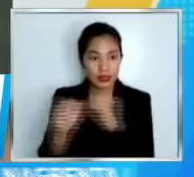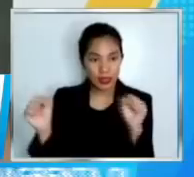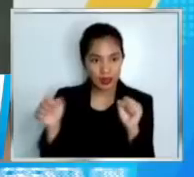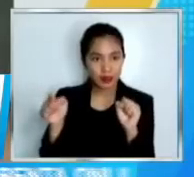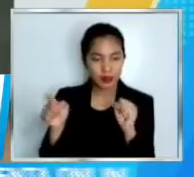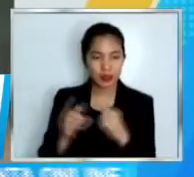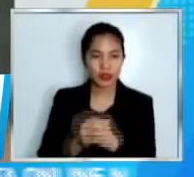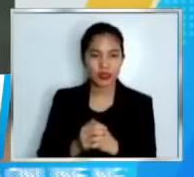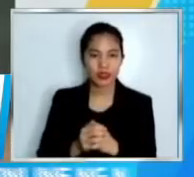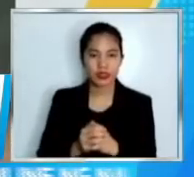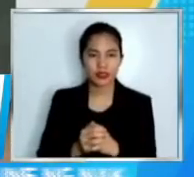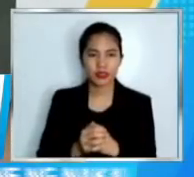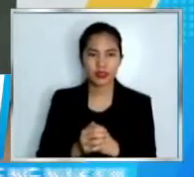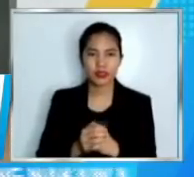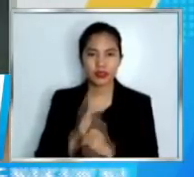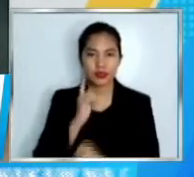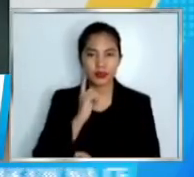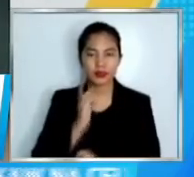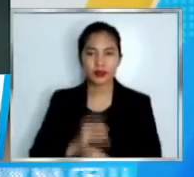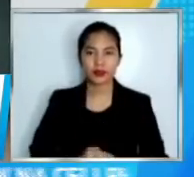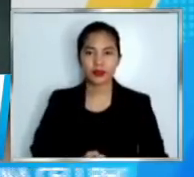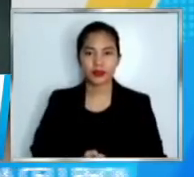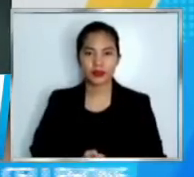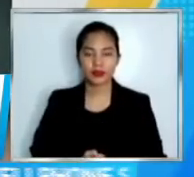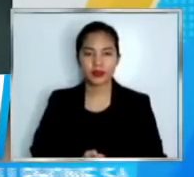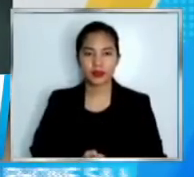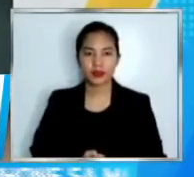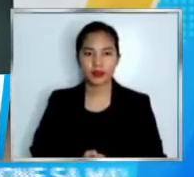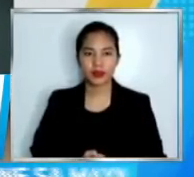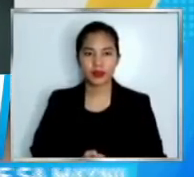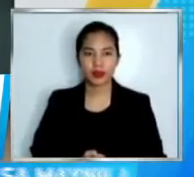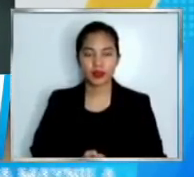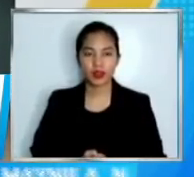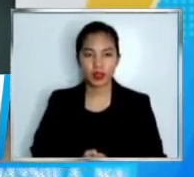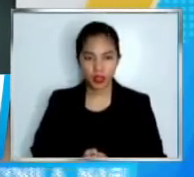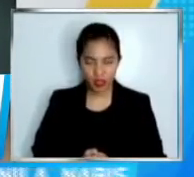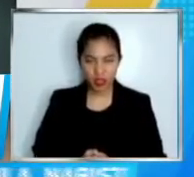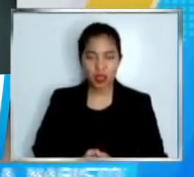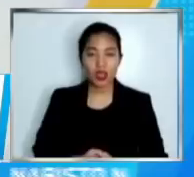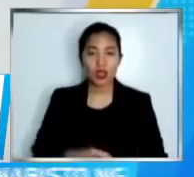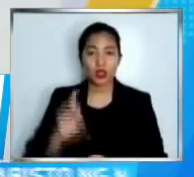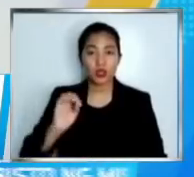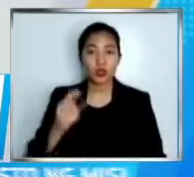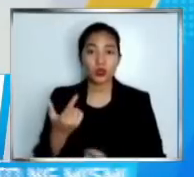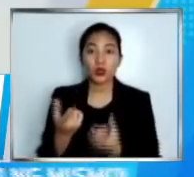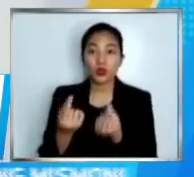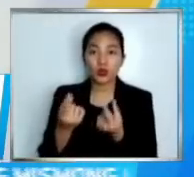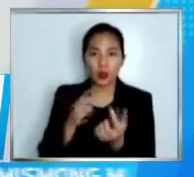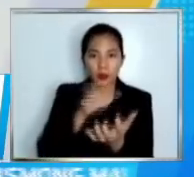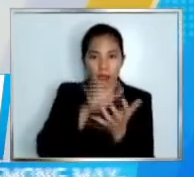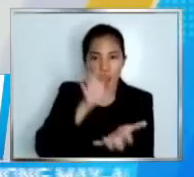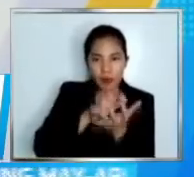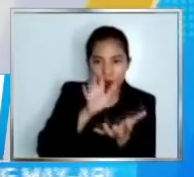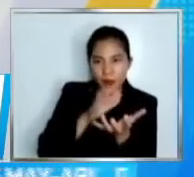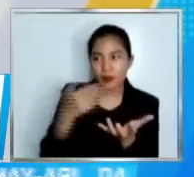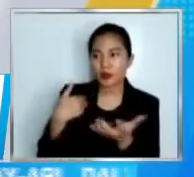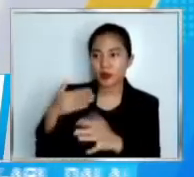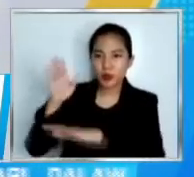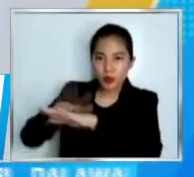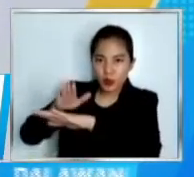nila ang mga batang magkapatid para magising. Pero noong pababa na sa hagdan, nadaganan sila ng bumagsak na yero.